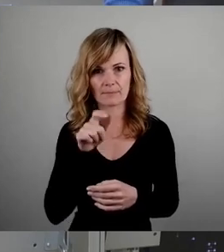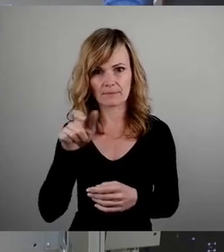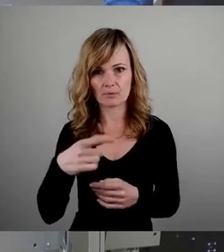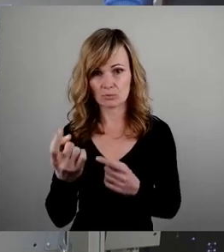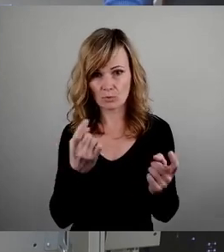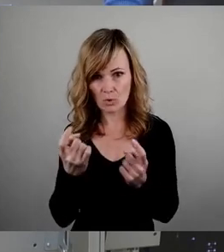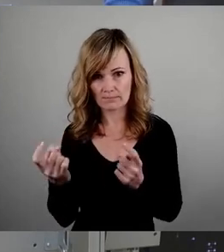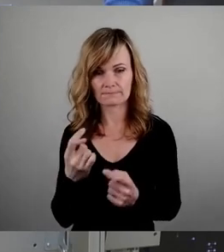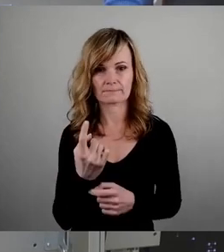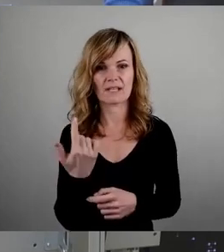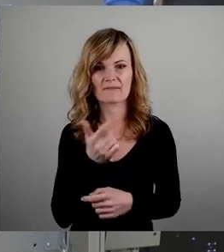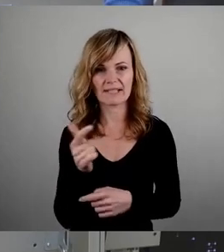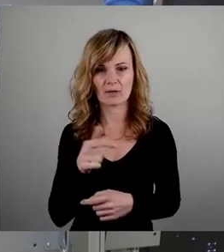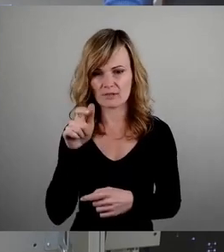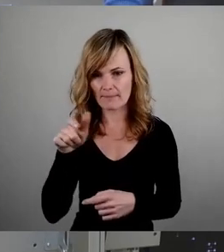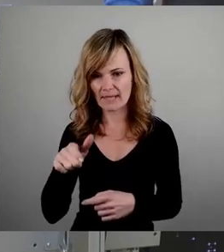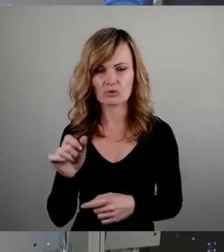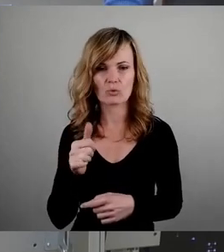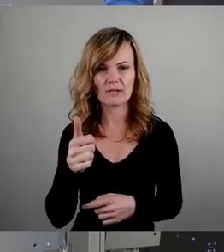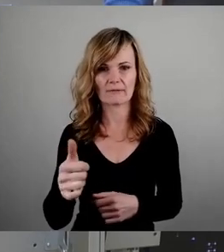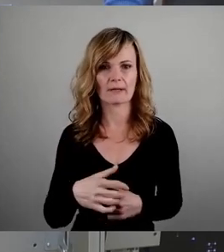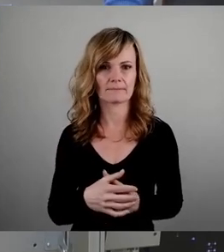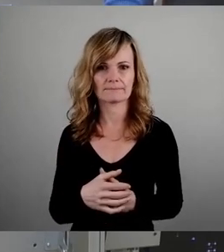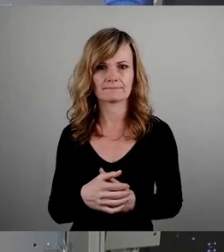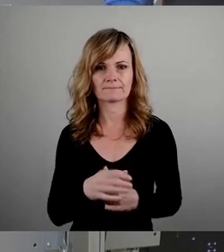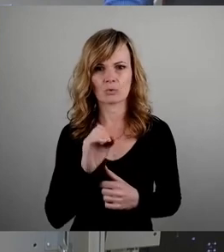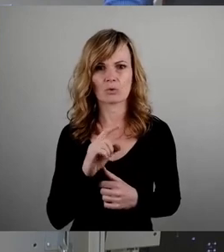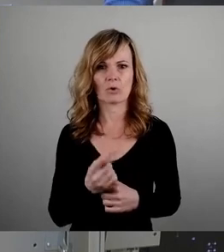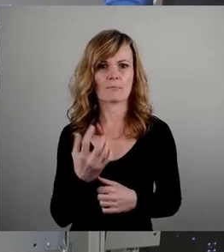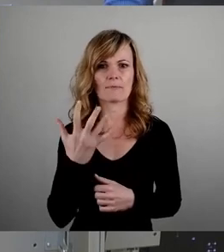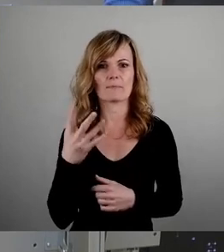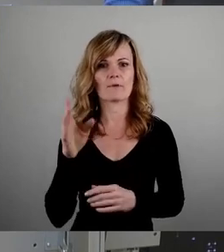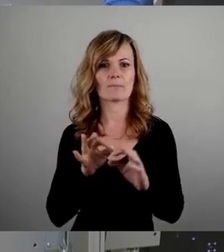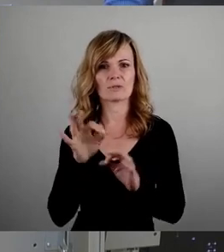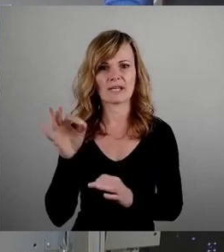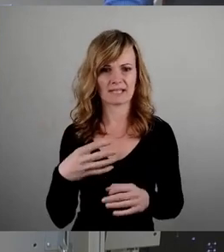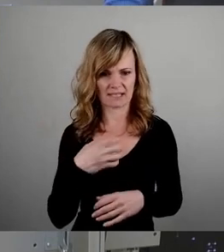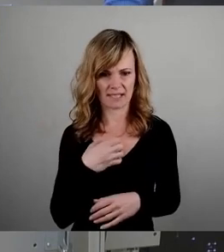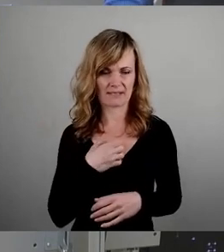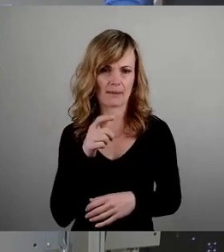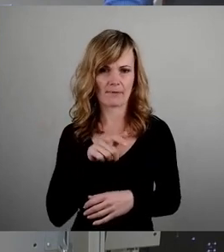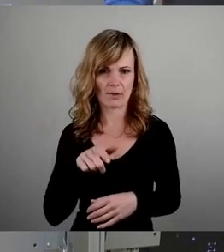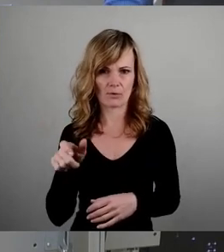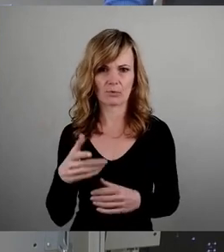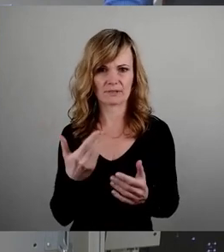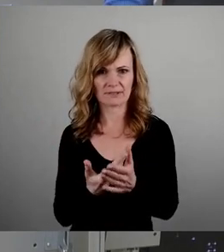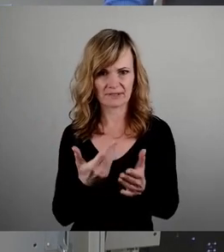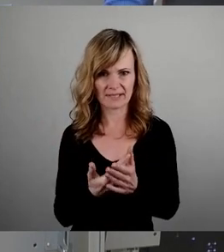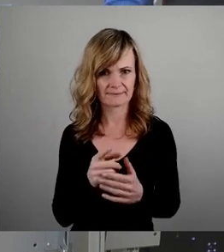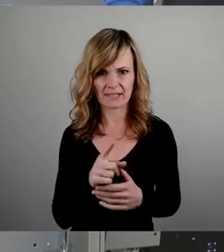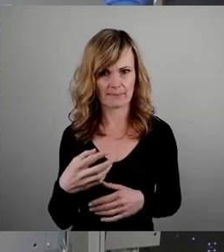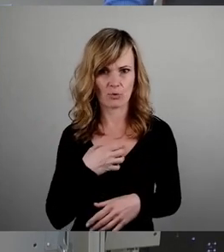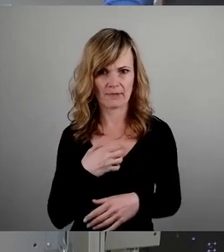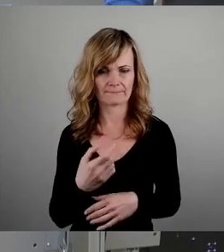reden über 2.000 Menschen roundabout. Das ist weniger als 0,5 Prozent der Dresdner Bevölkerung. Das ist doch hier an der Stelle nicht das Problem.